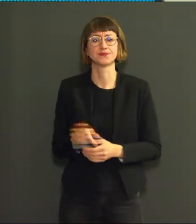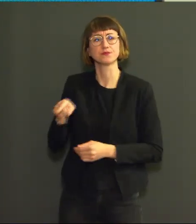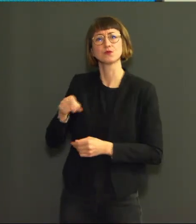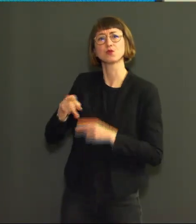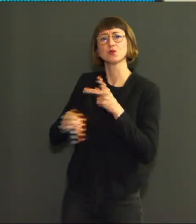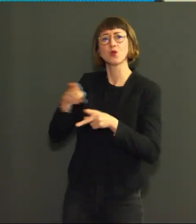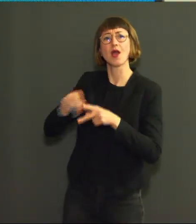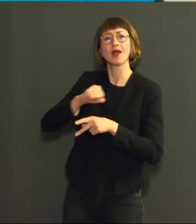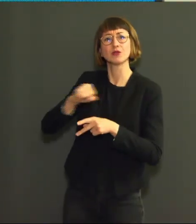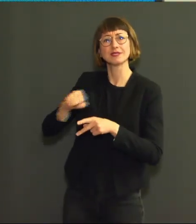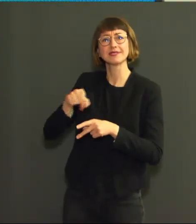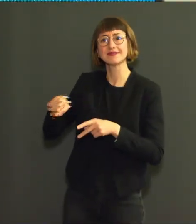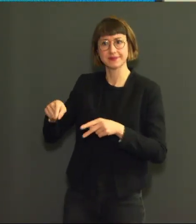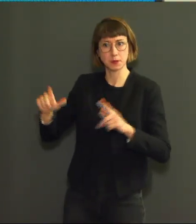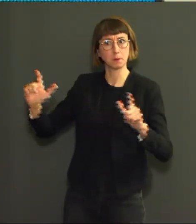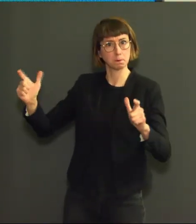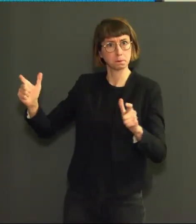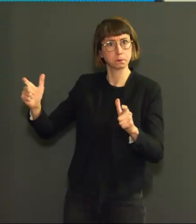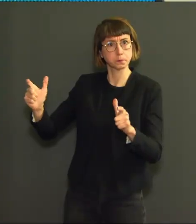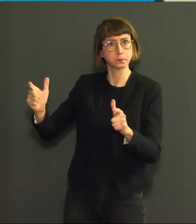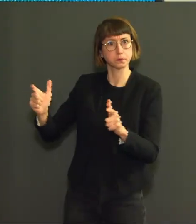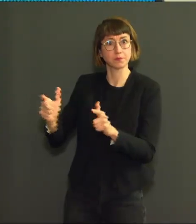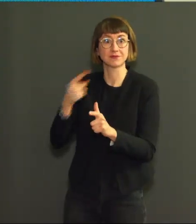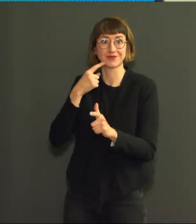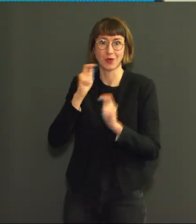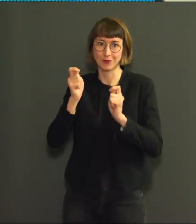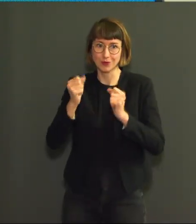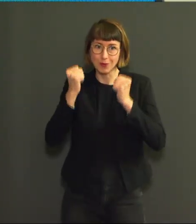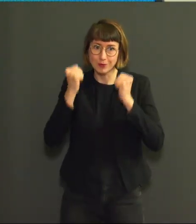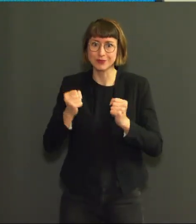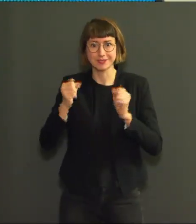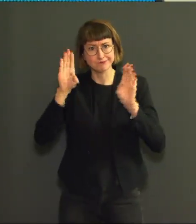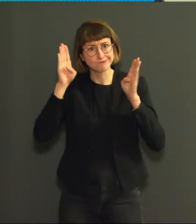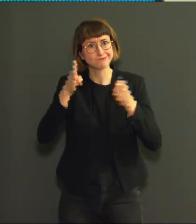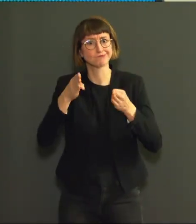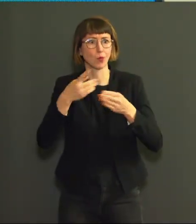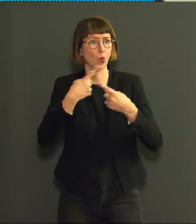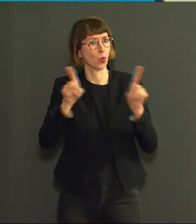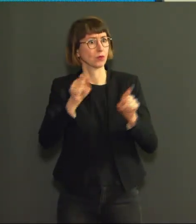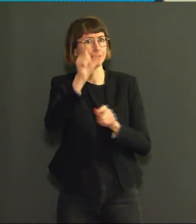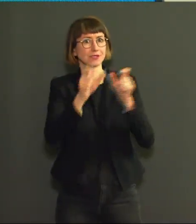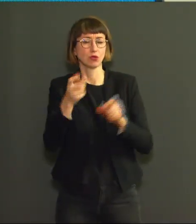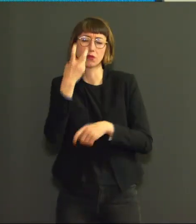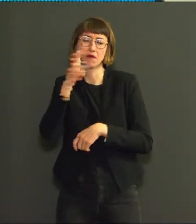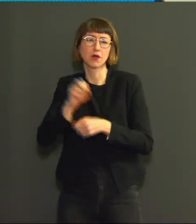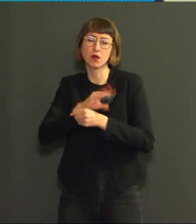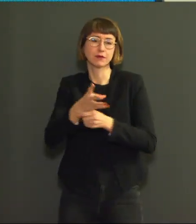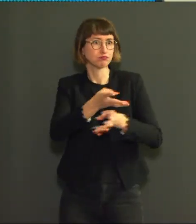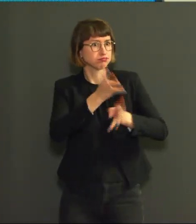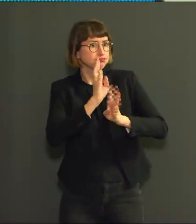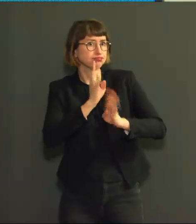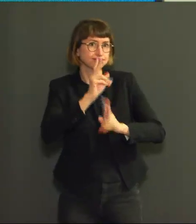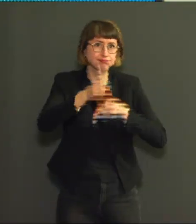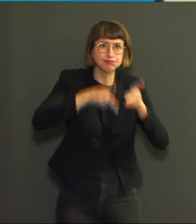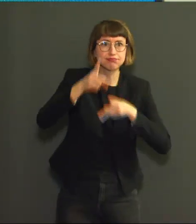une activité autre que celle du Covid, pour ceux qui étaient particulièrement touchés par le Covid et que donc ils pourront commencer